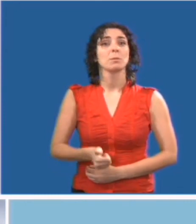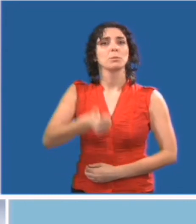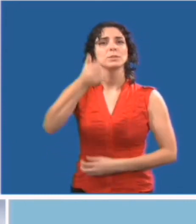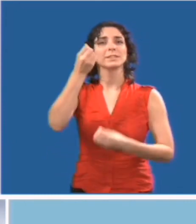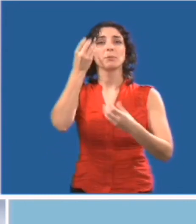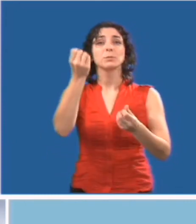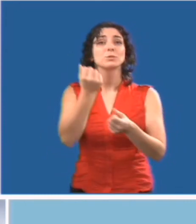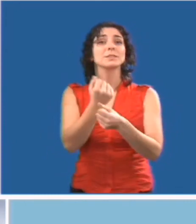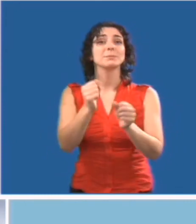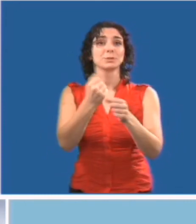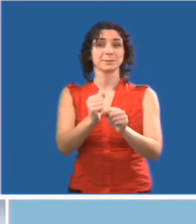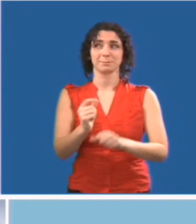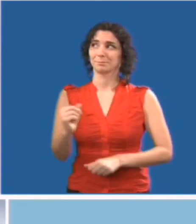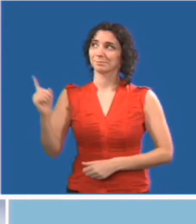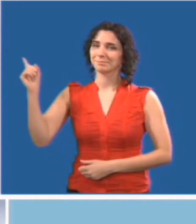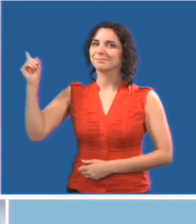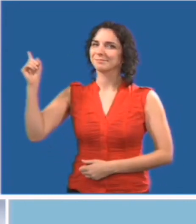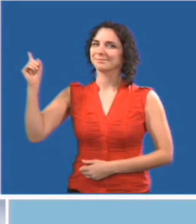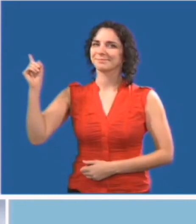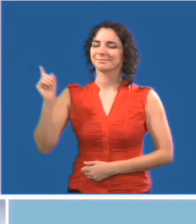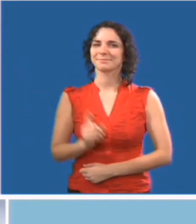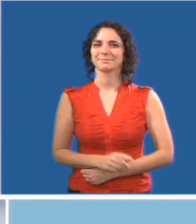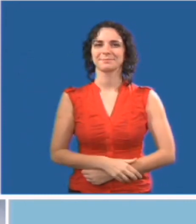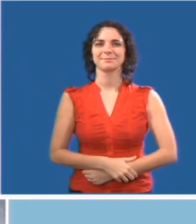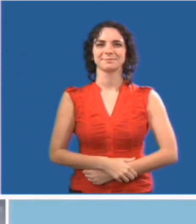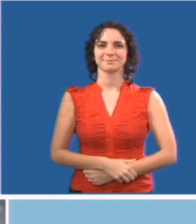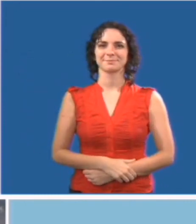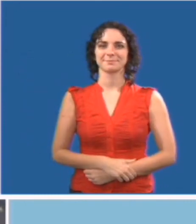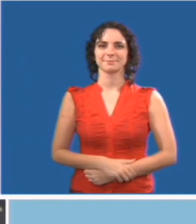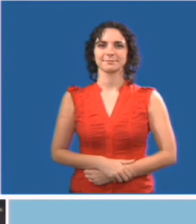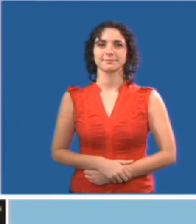De nombreuses ressources sont à votre disposition.